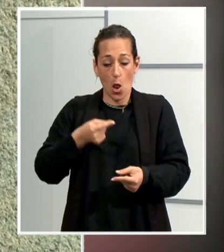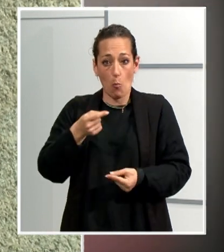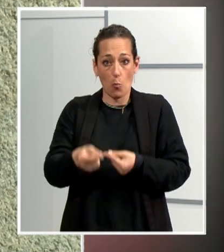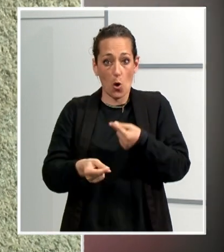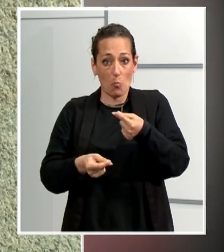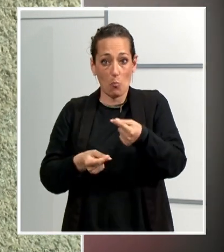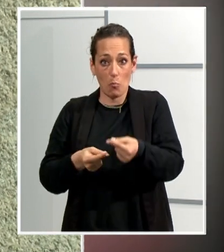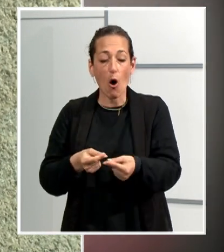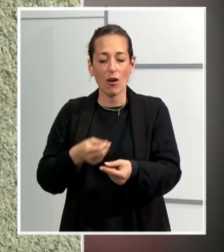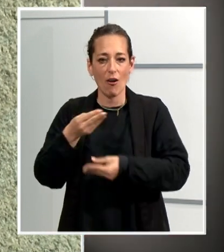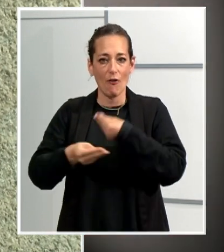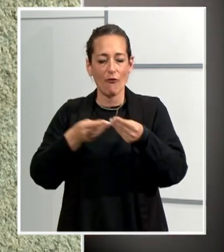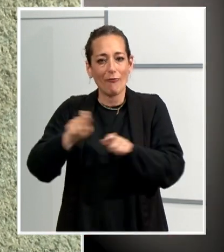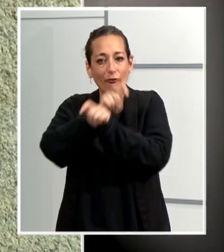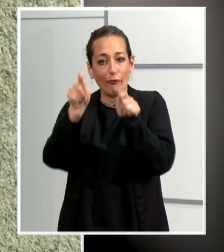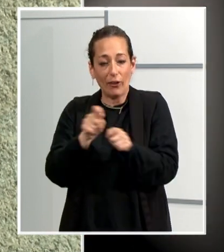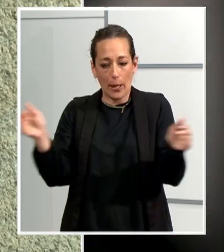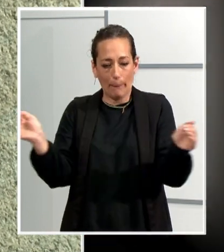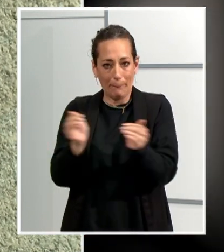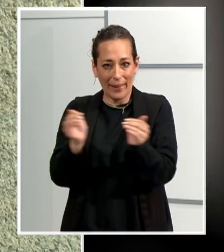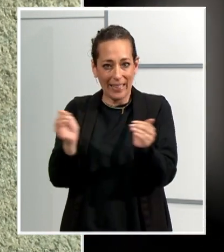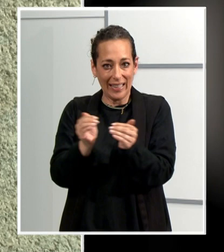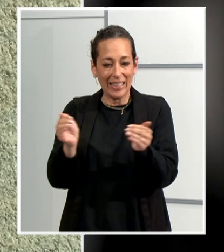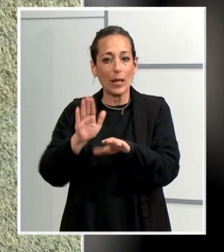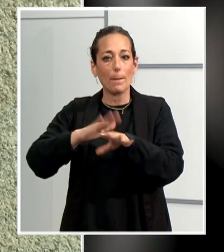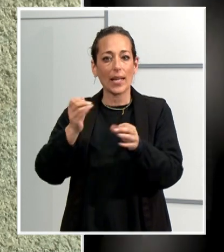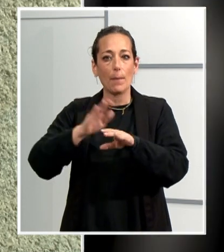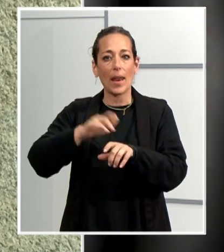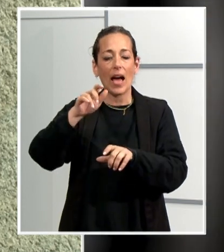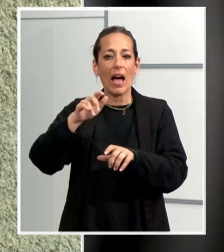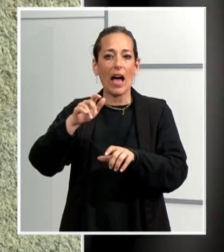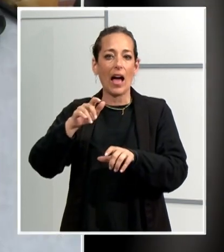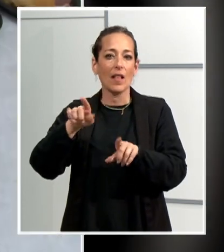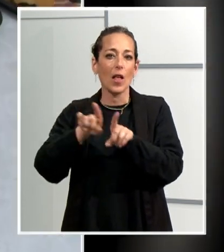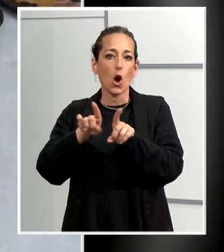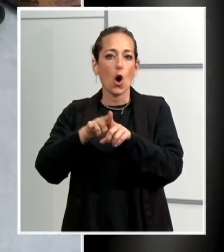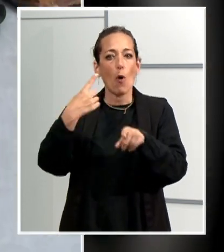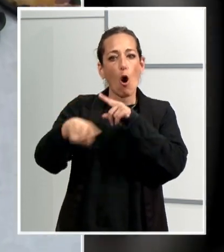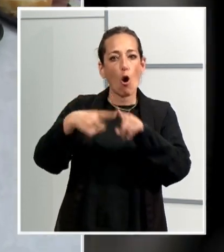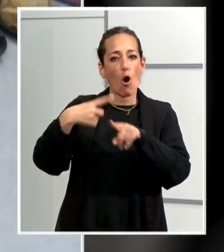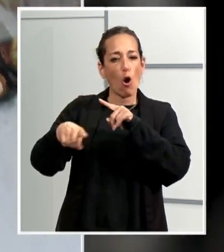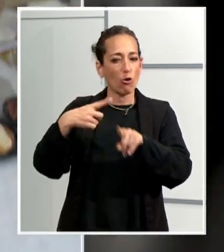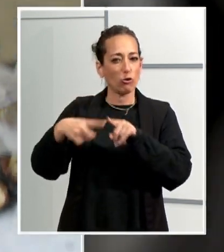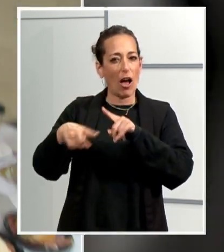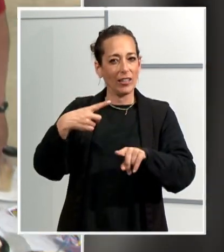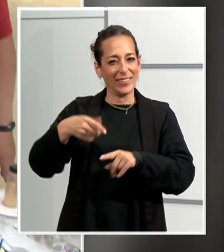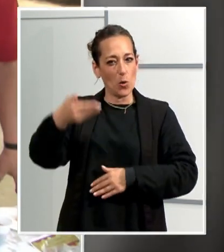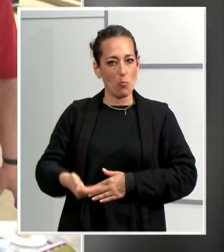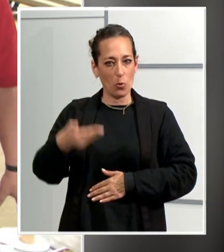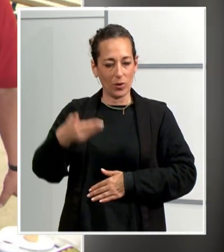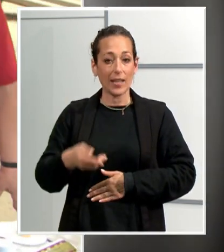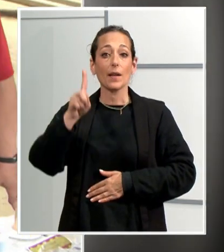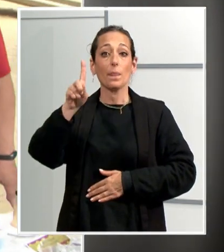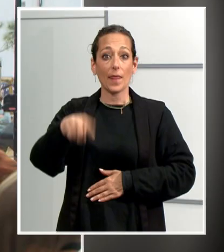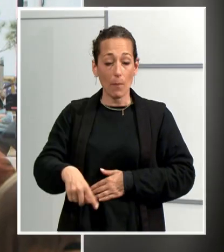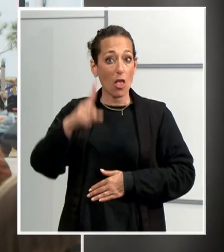petites fires, fires que facin situar els nostres barris en productes singulars. Per amenitzar la jornada s'han organitzat un munt d'activitats